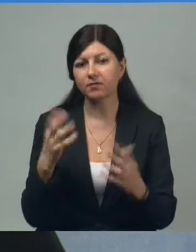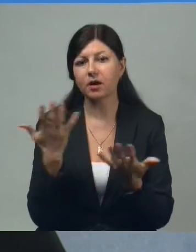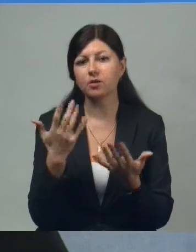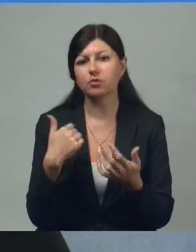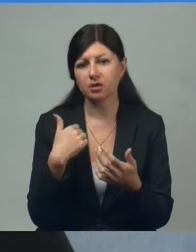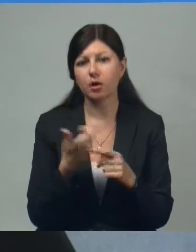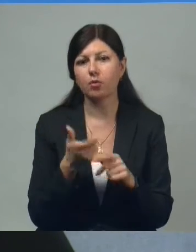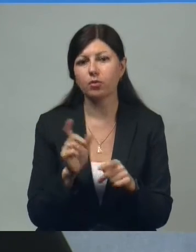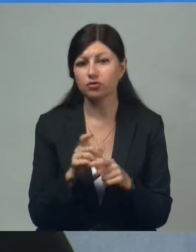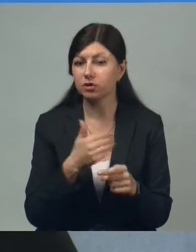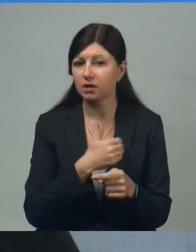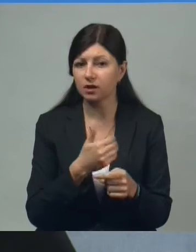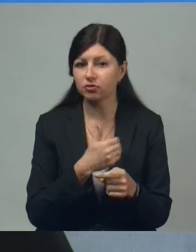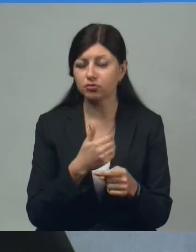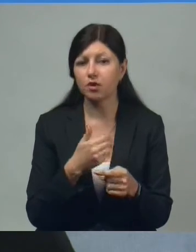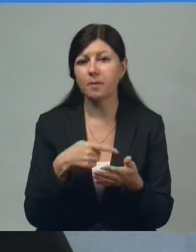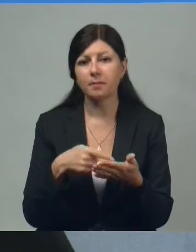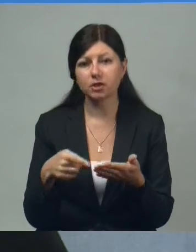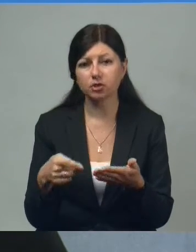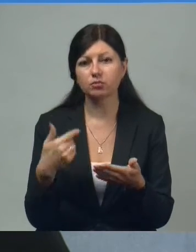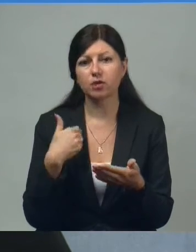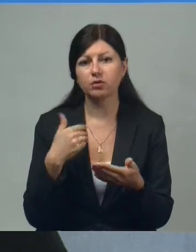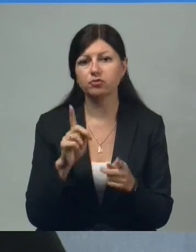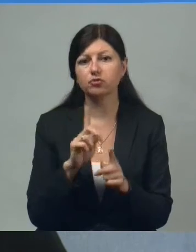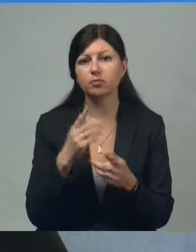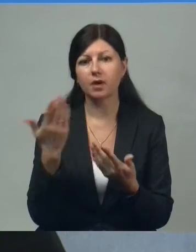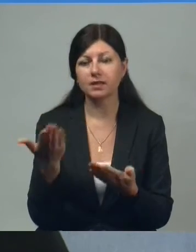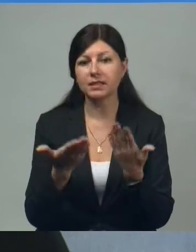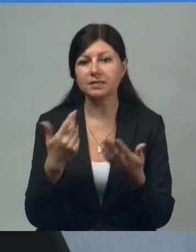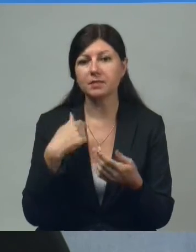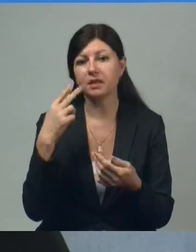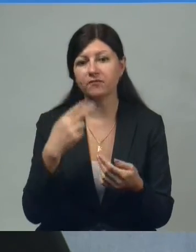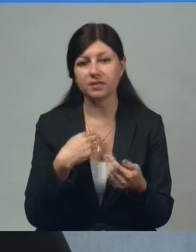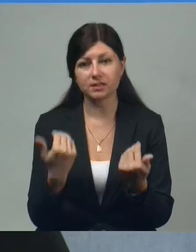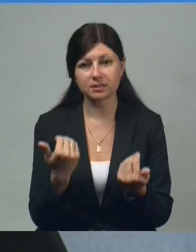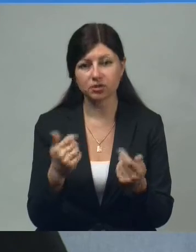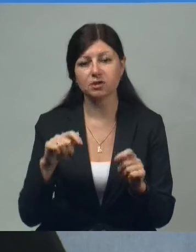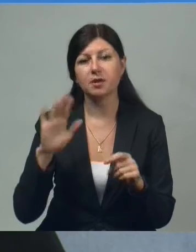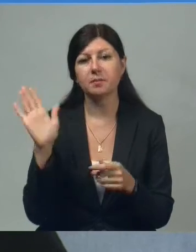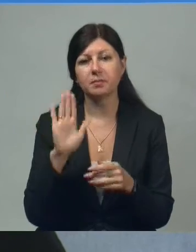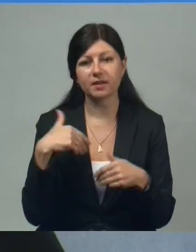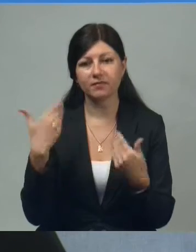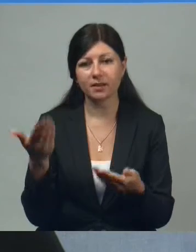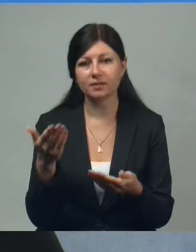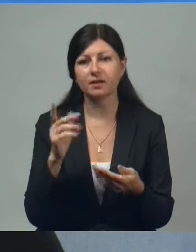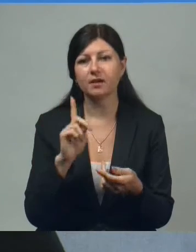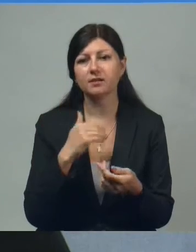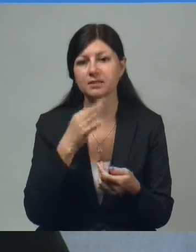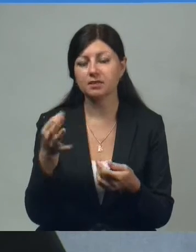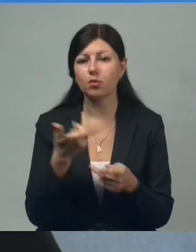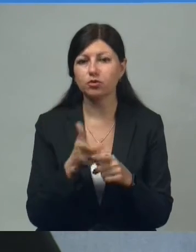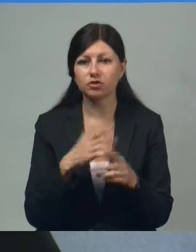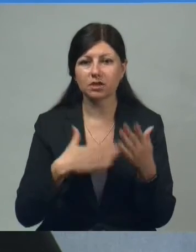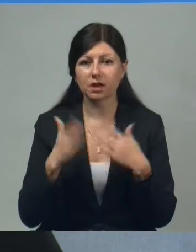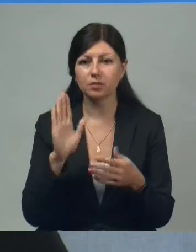очень хочу подчеркнуть. Я хочу, чтобы они, если меня видят сейчас, передать им привет и сказать, что мы рады